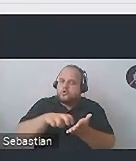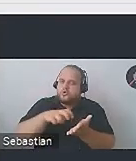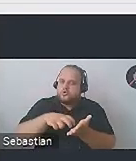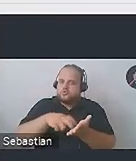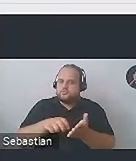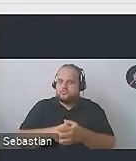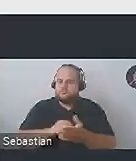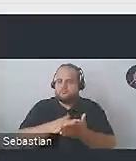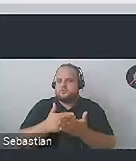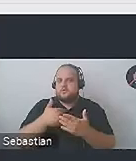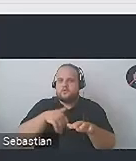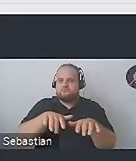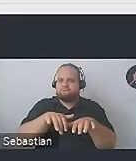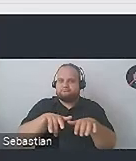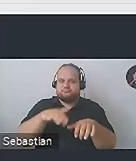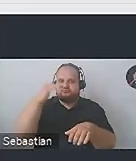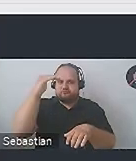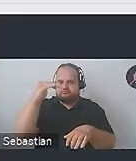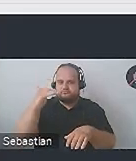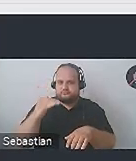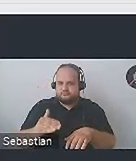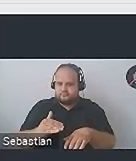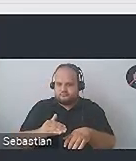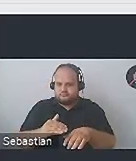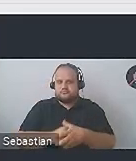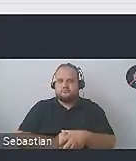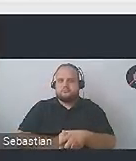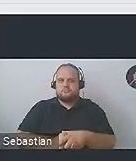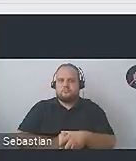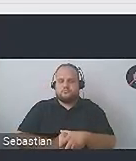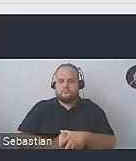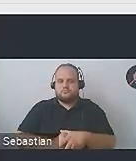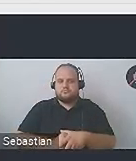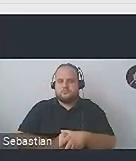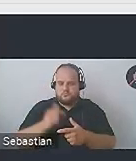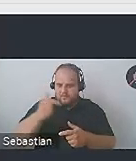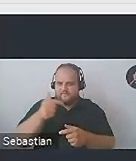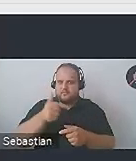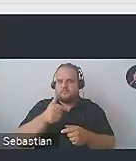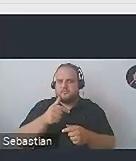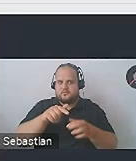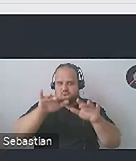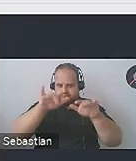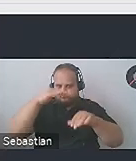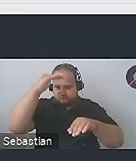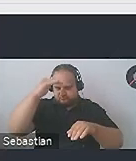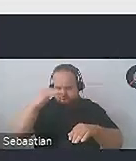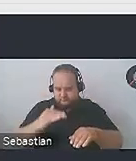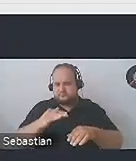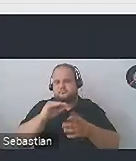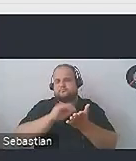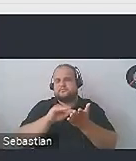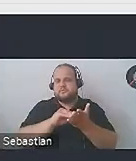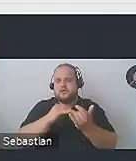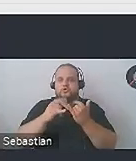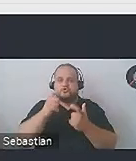wypełniam jakiś formularz w internecie, bo tutaj kolejny przykład na formularzu, to powinno być dla mnie zrozumiałe, co wpisuję w które pole, a